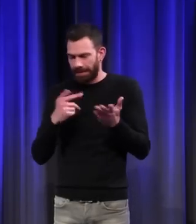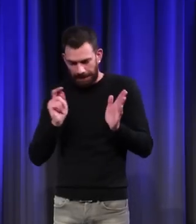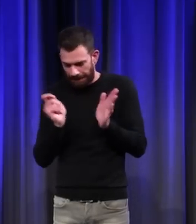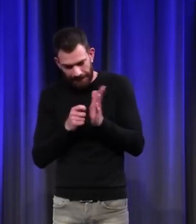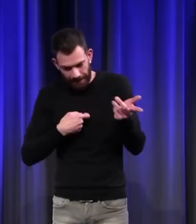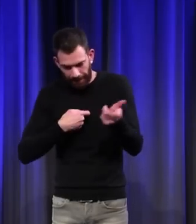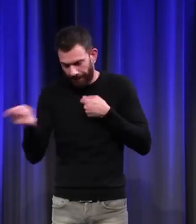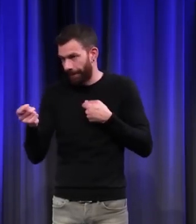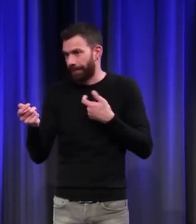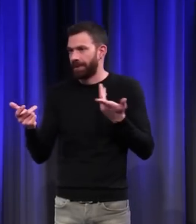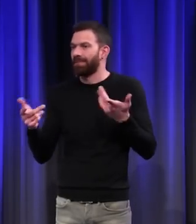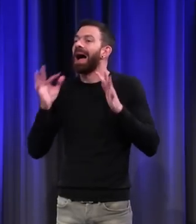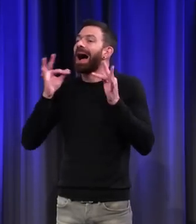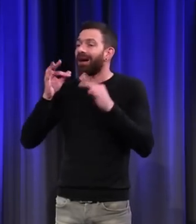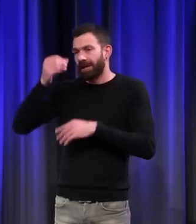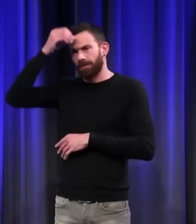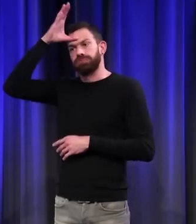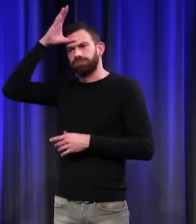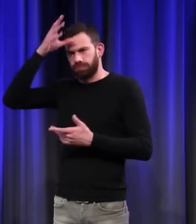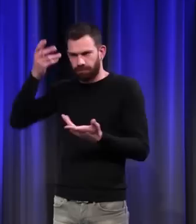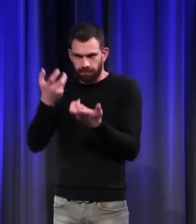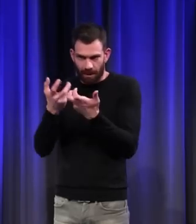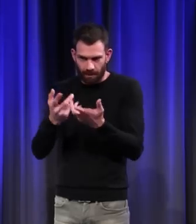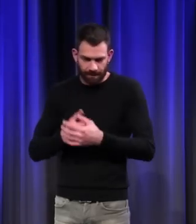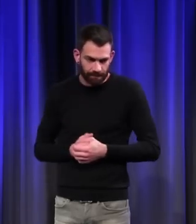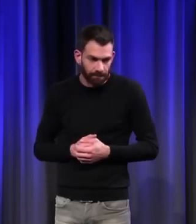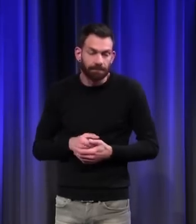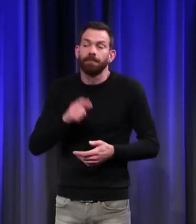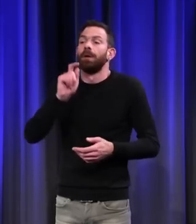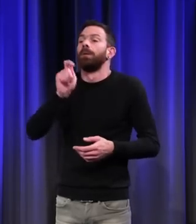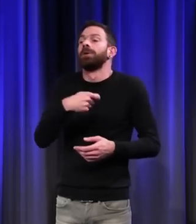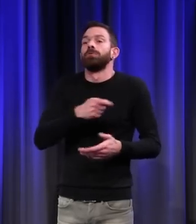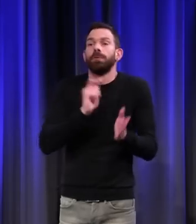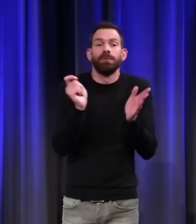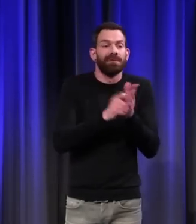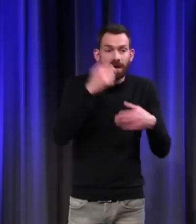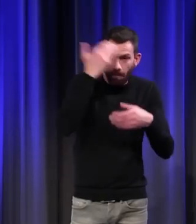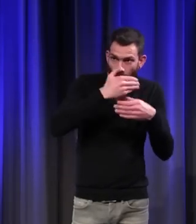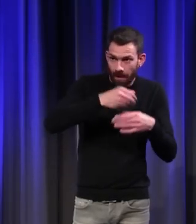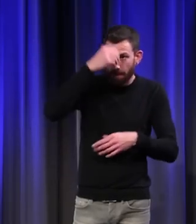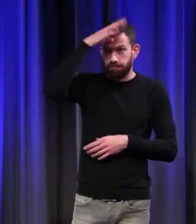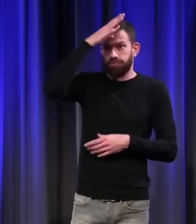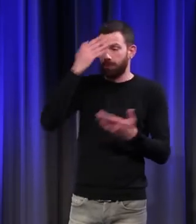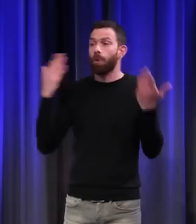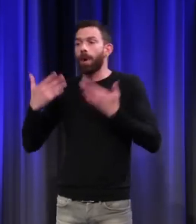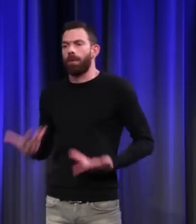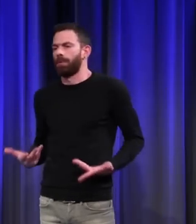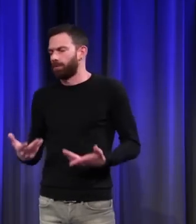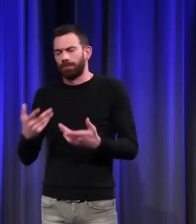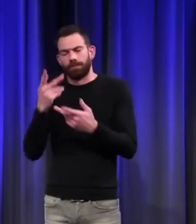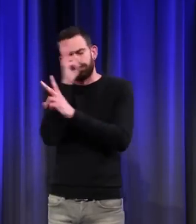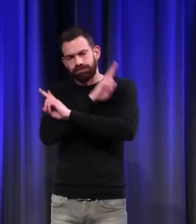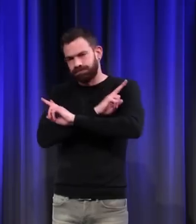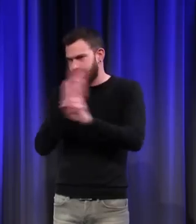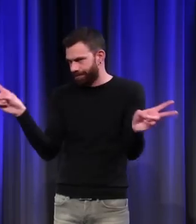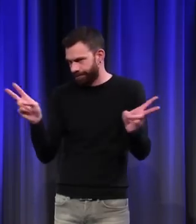L'anachronisme de savoir, par exemple. Évidemment, les savoirs du Moyen-Âge ne sont pas nos savoirs d'aujourd'hui dans tous les domaines.